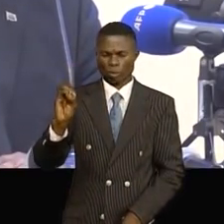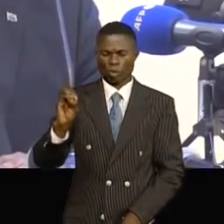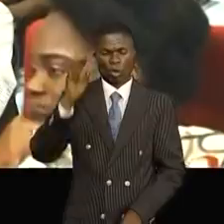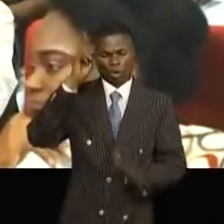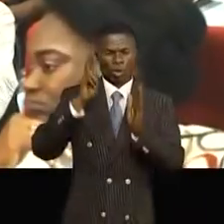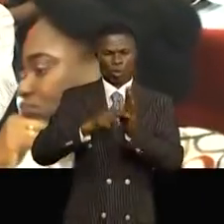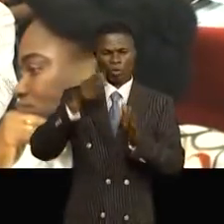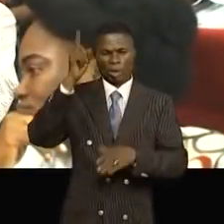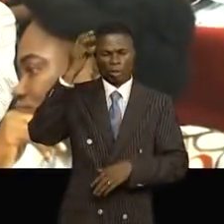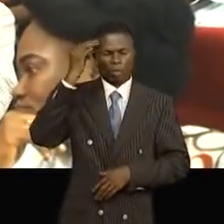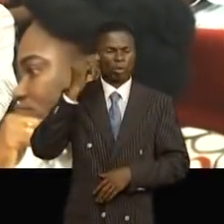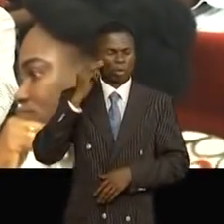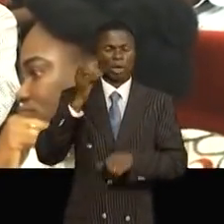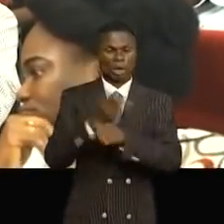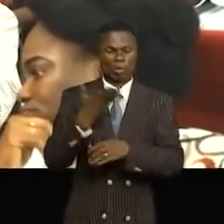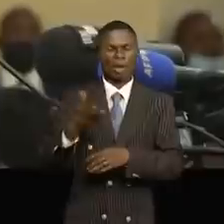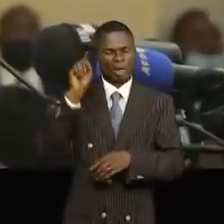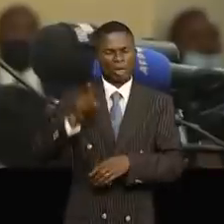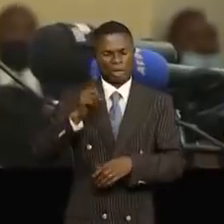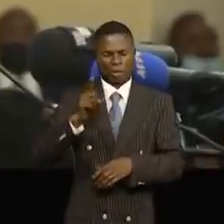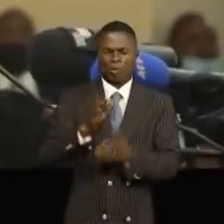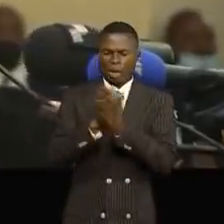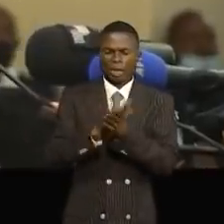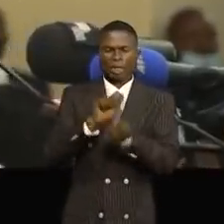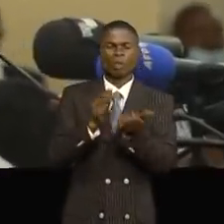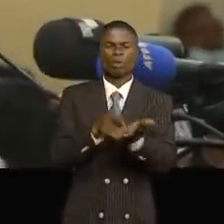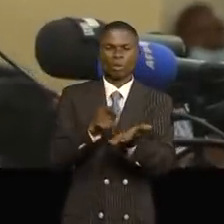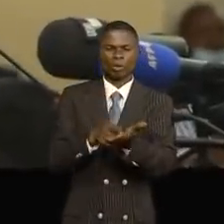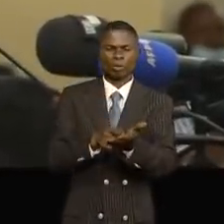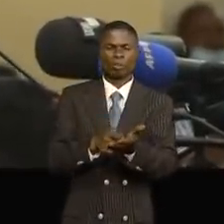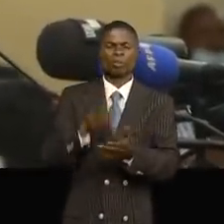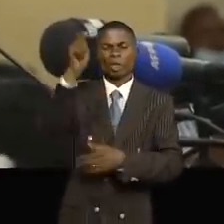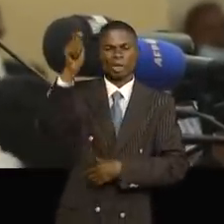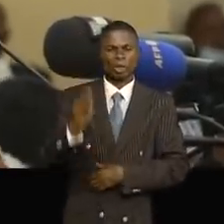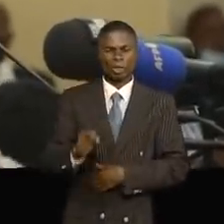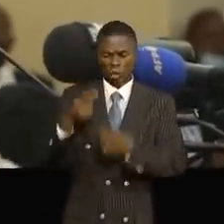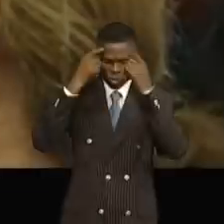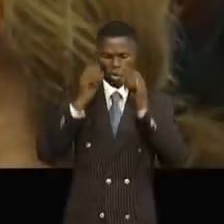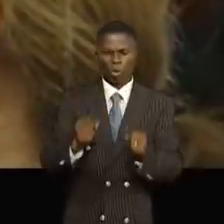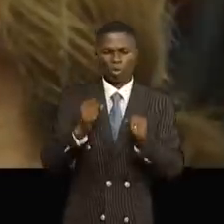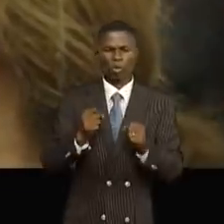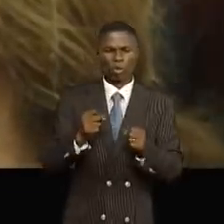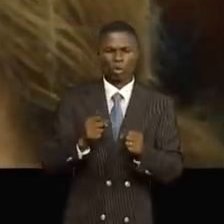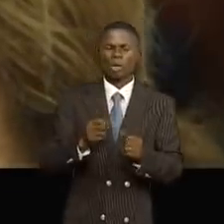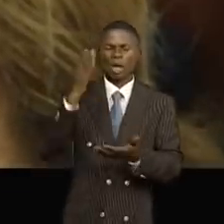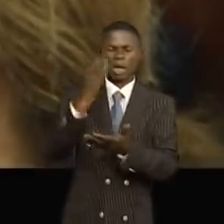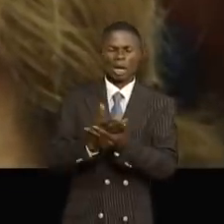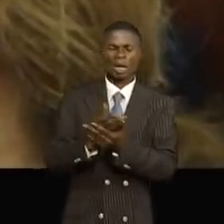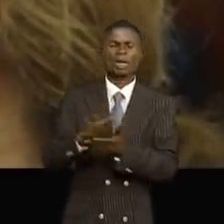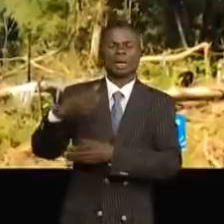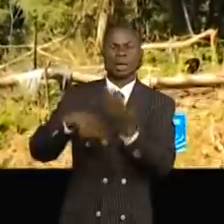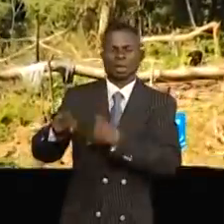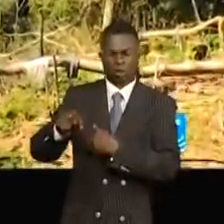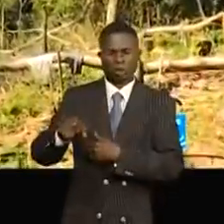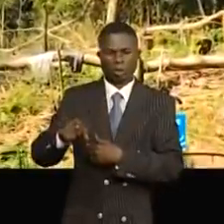fois installé, promet de prendre la question à bras-le-corps. Les forces de sécurité sont déterminées à endiguer cette insécurité d'où qu'elles